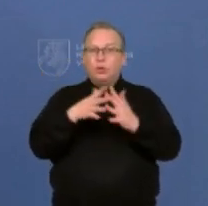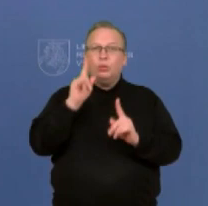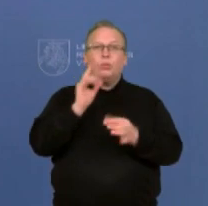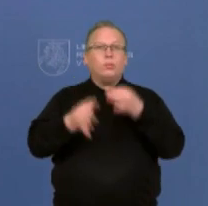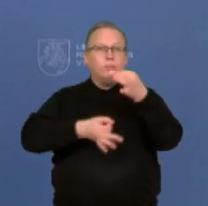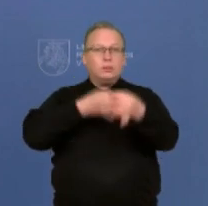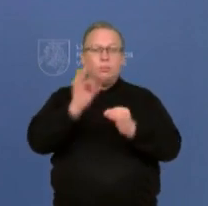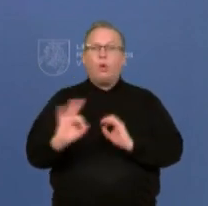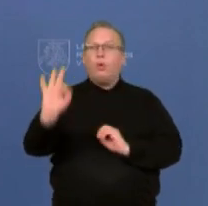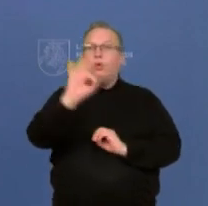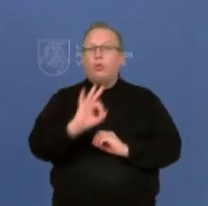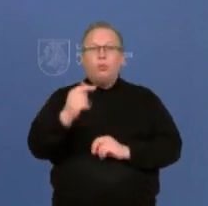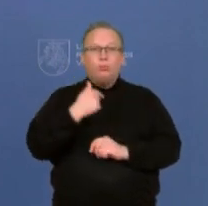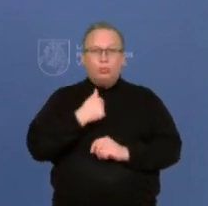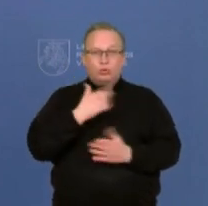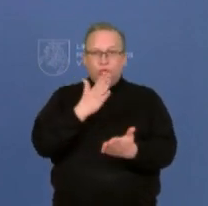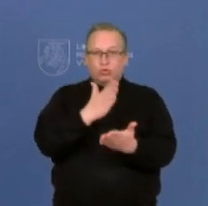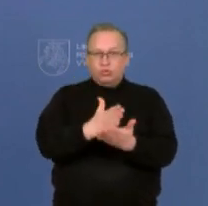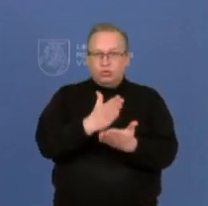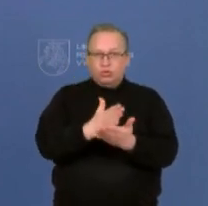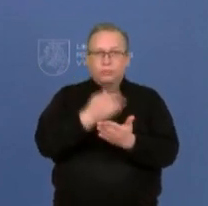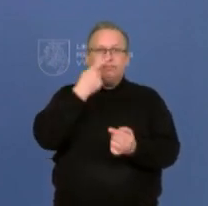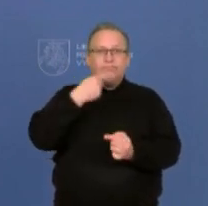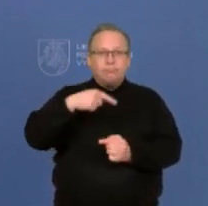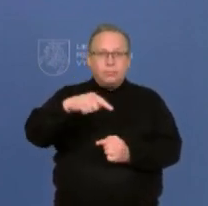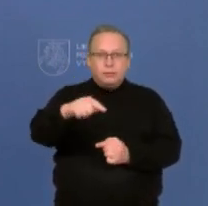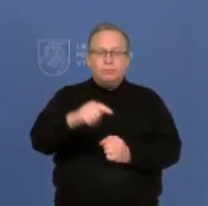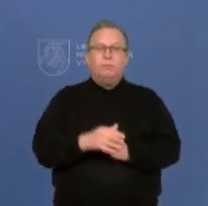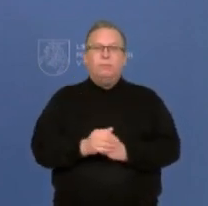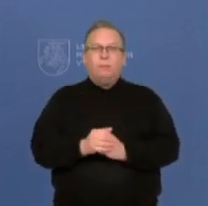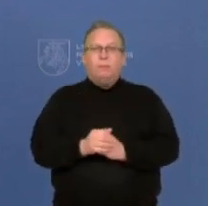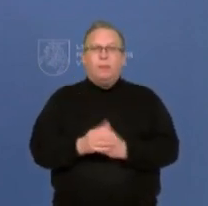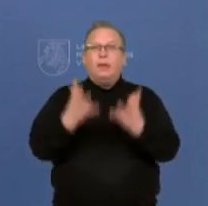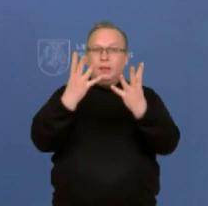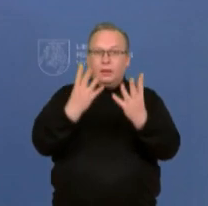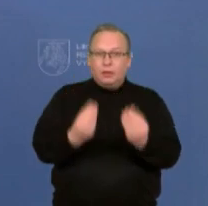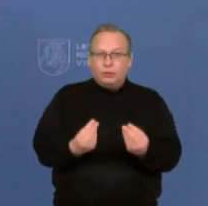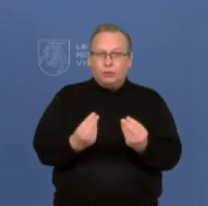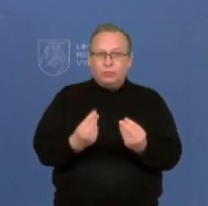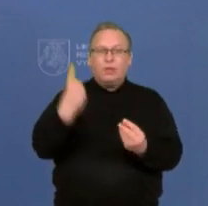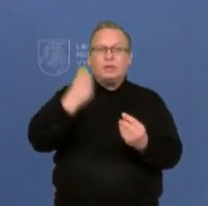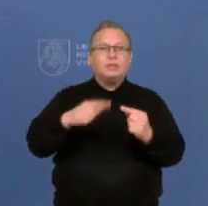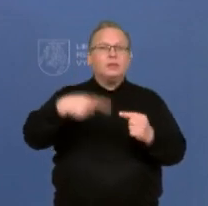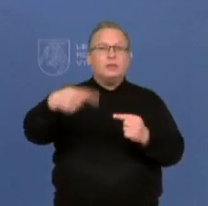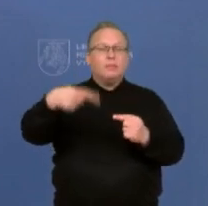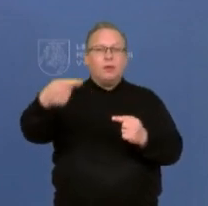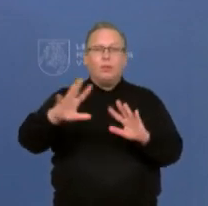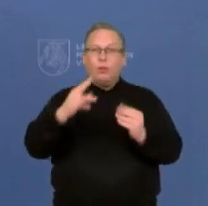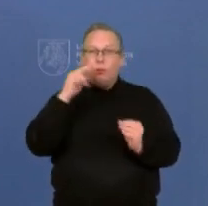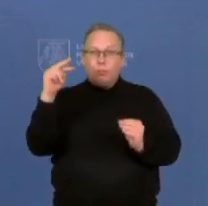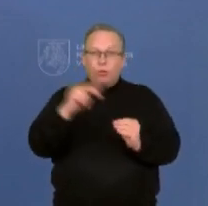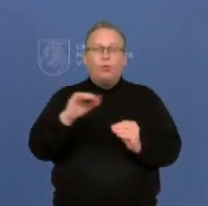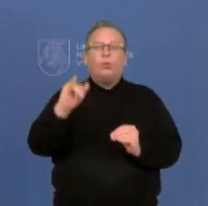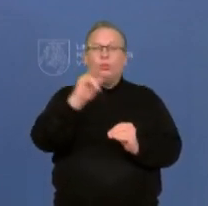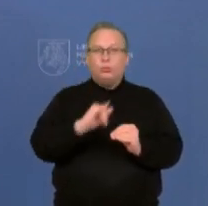tai, kokie mūsų yra artimiausių, kaip sako, dienų, savaičių, koks yra požiūris ir kur link